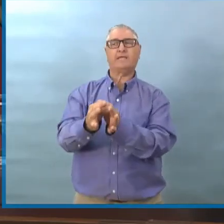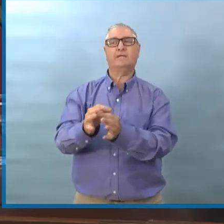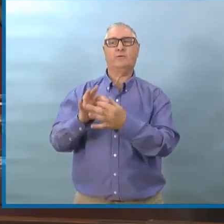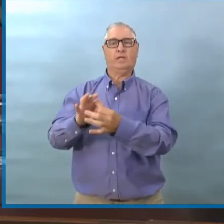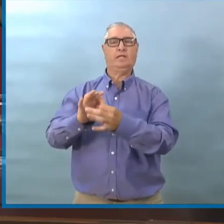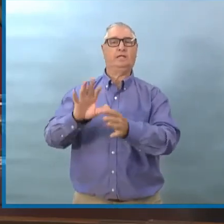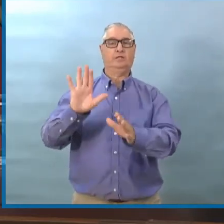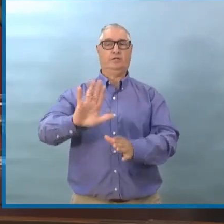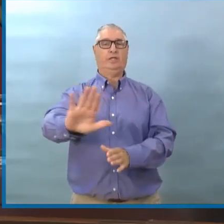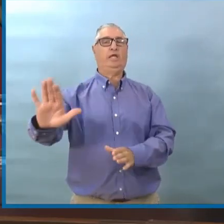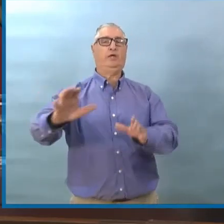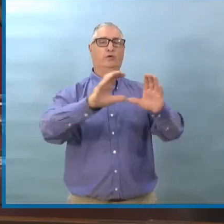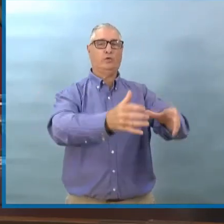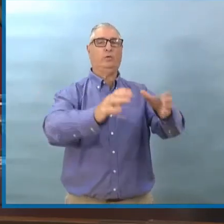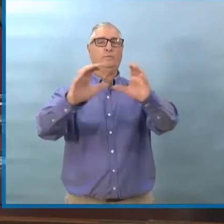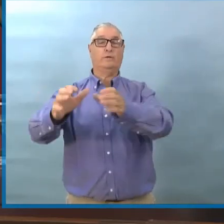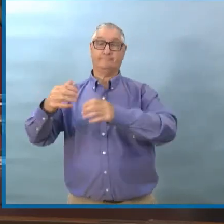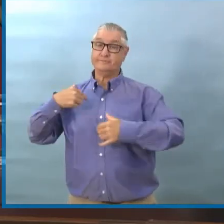Et on va continuer à le faire.